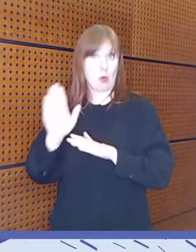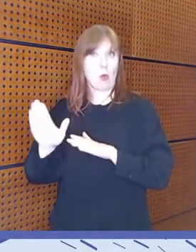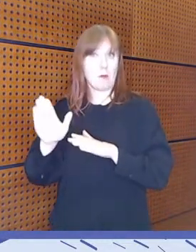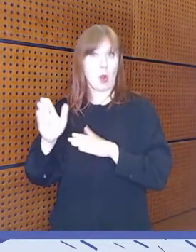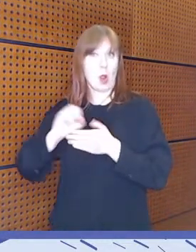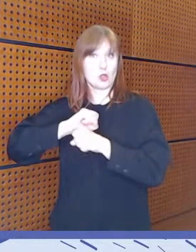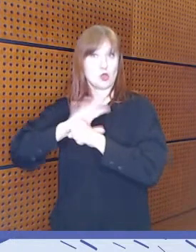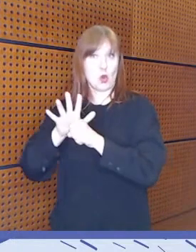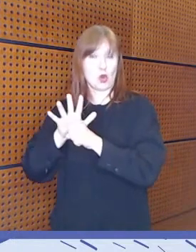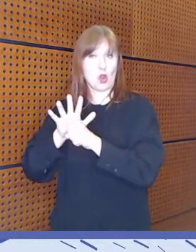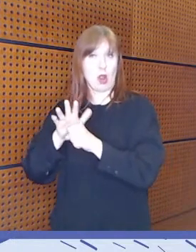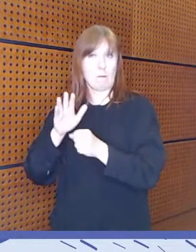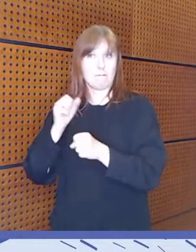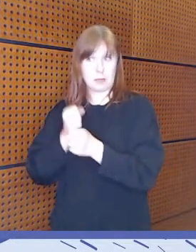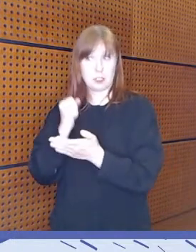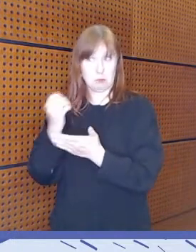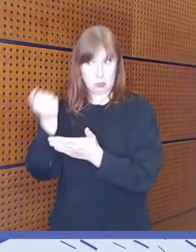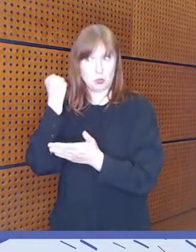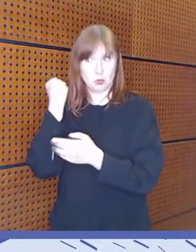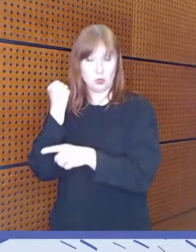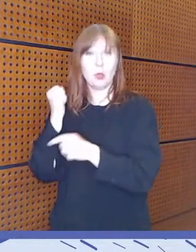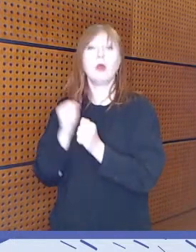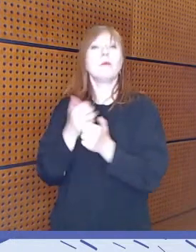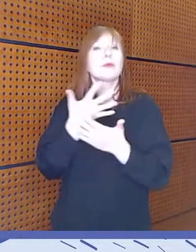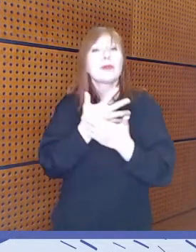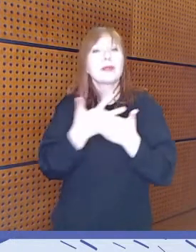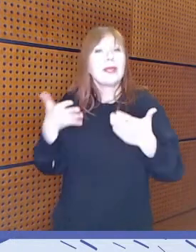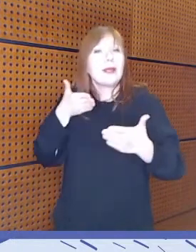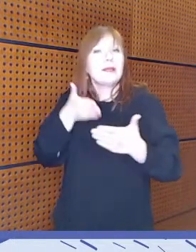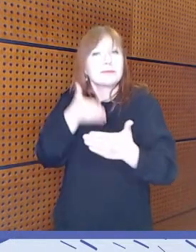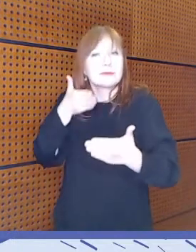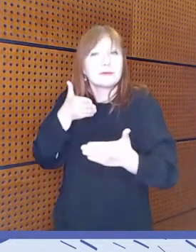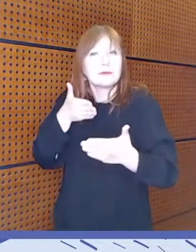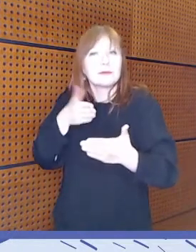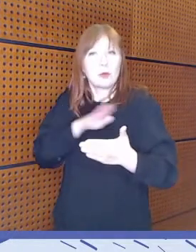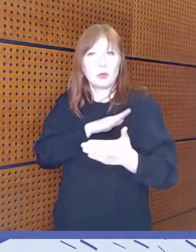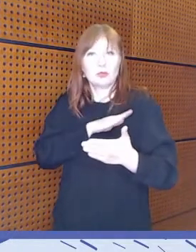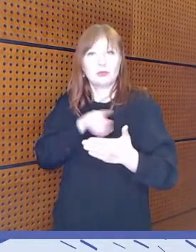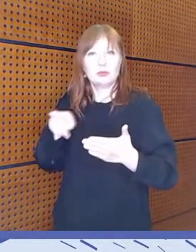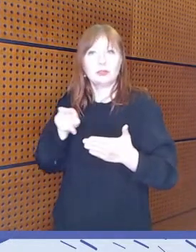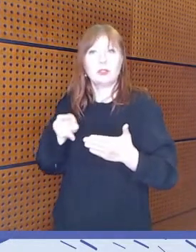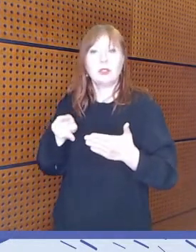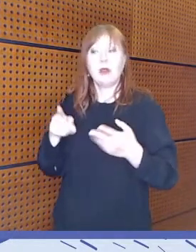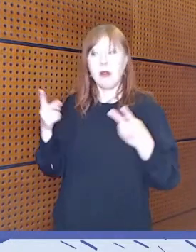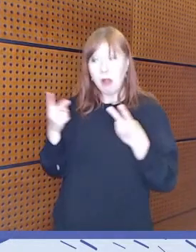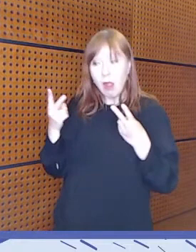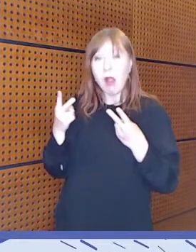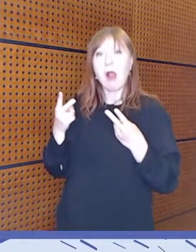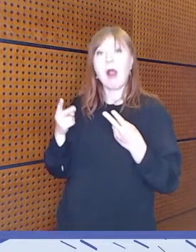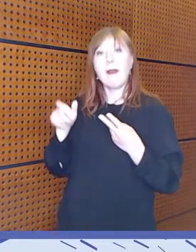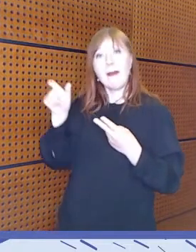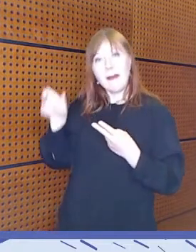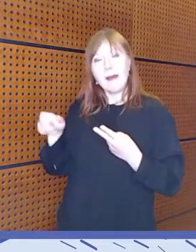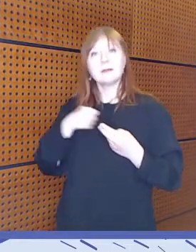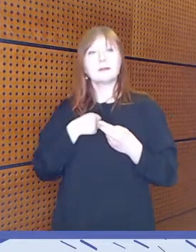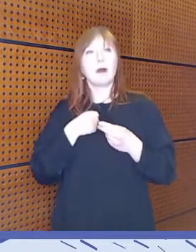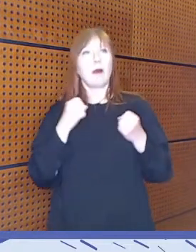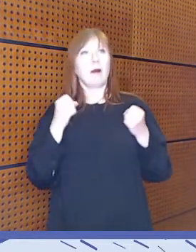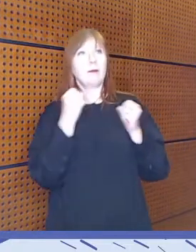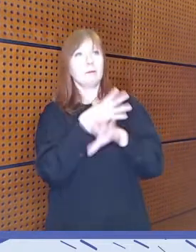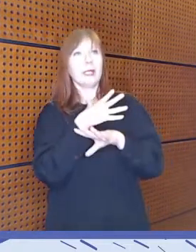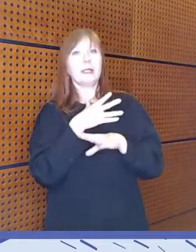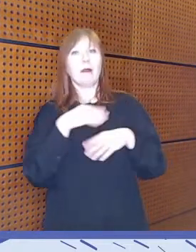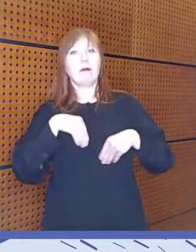vastassa oli kielimuuri. Eikä tämä kielimuuri olisi ylittynyt, vaikka hän olisi saanut mediakasvatusta